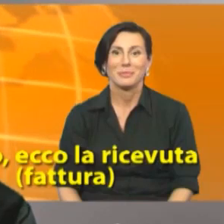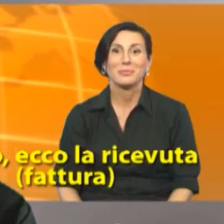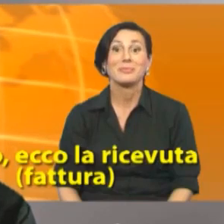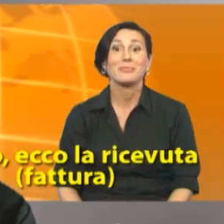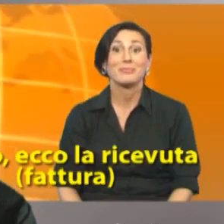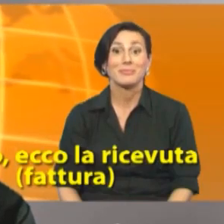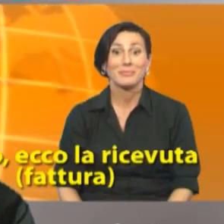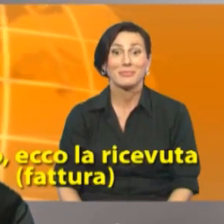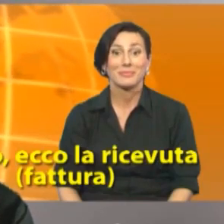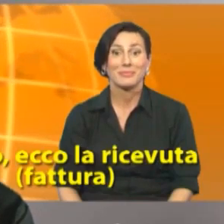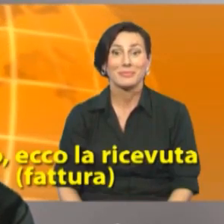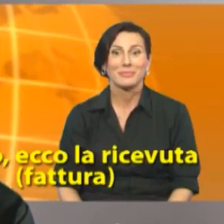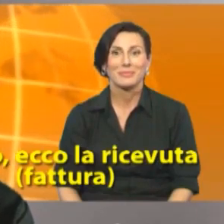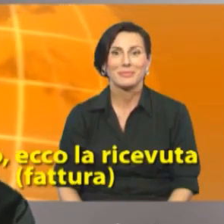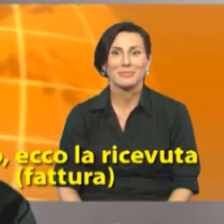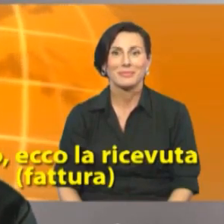here's your receipt